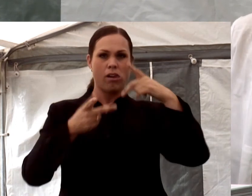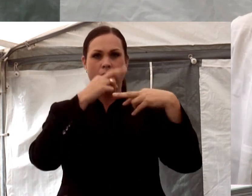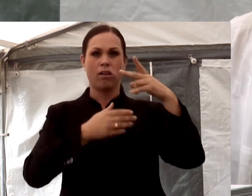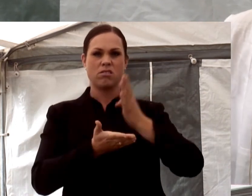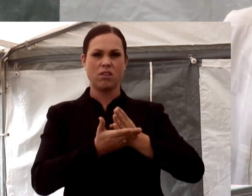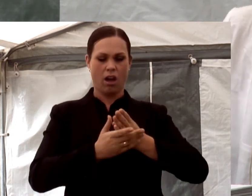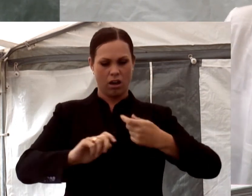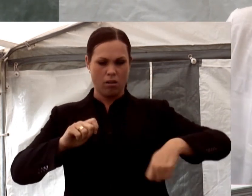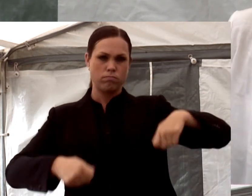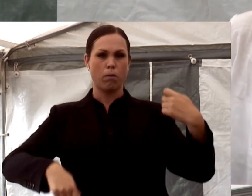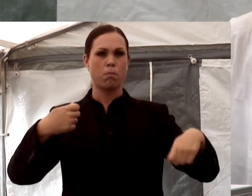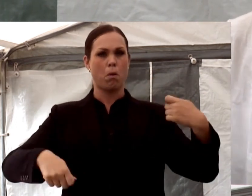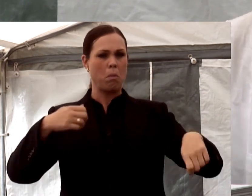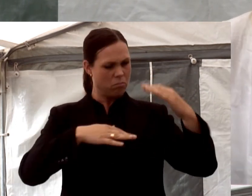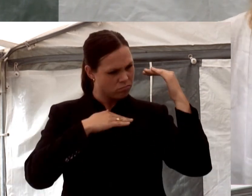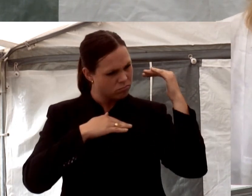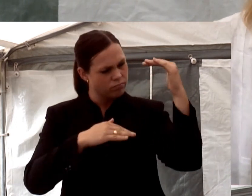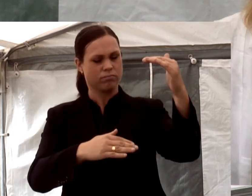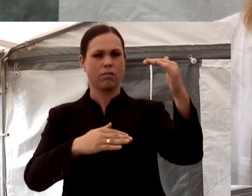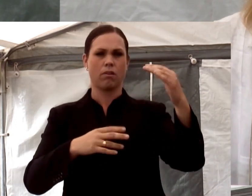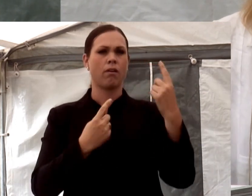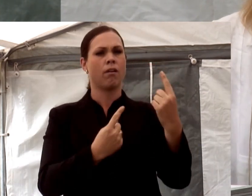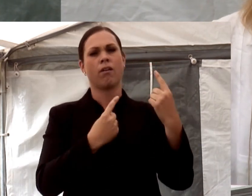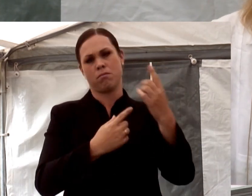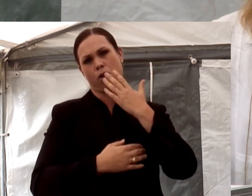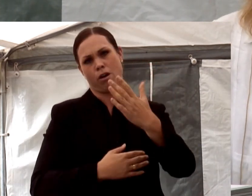Och spelar konserten igenom som en gud.